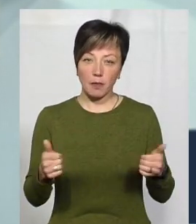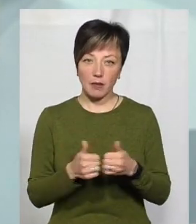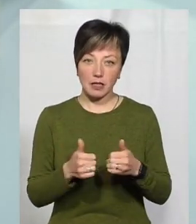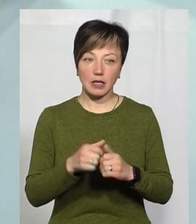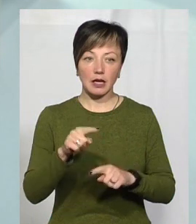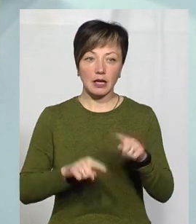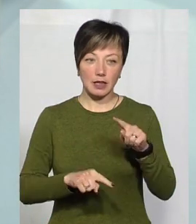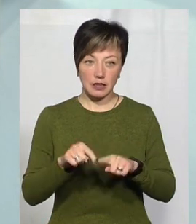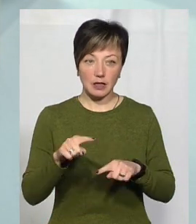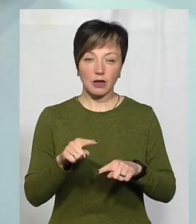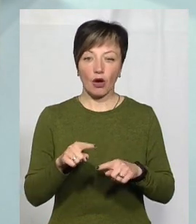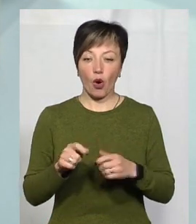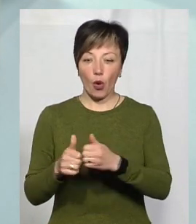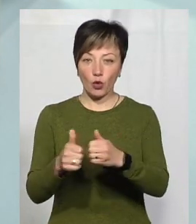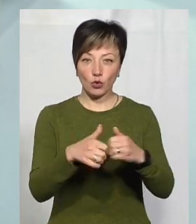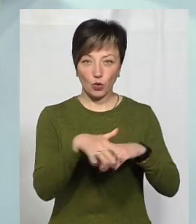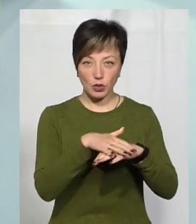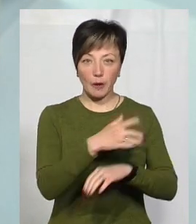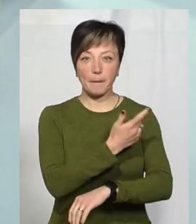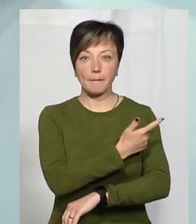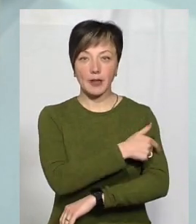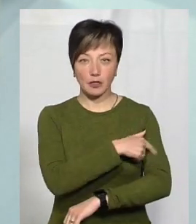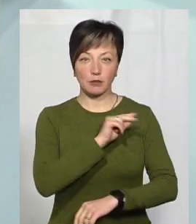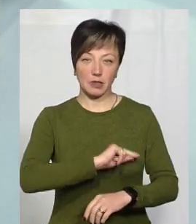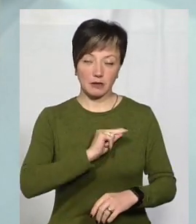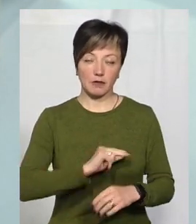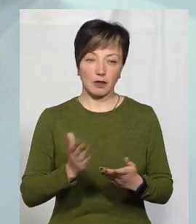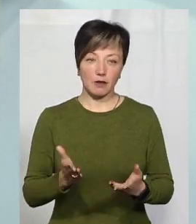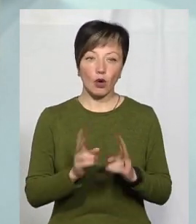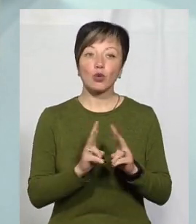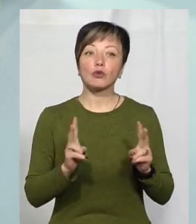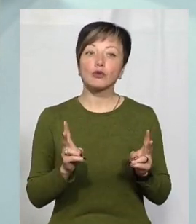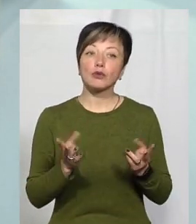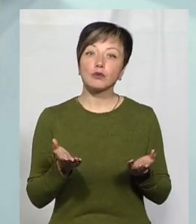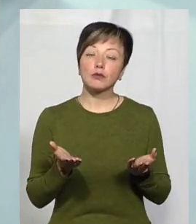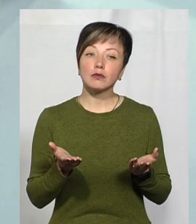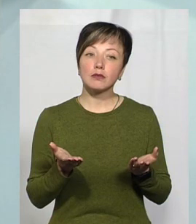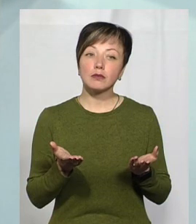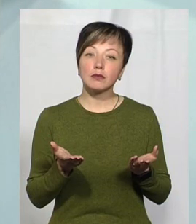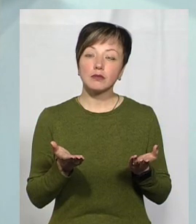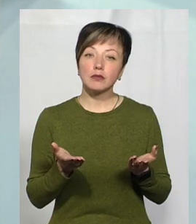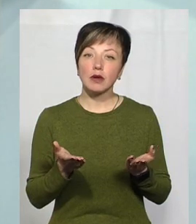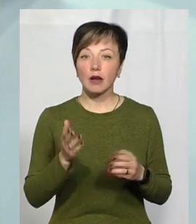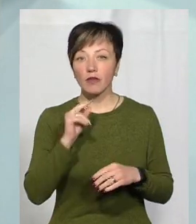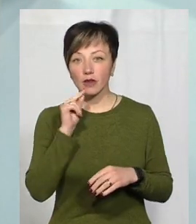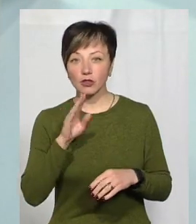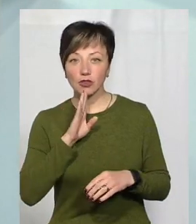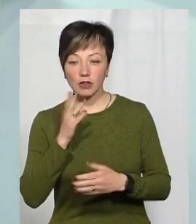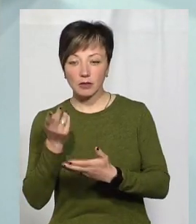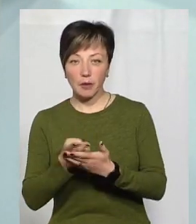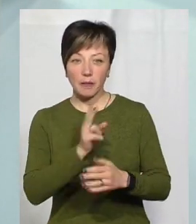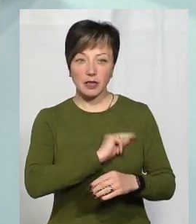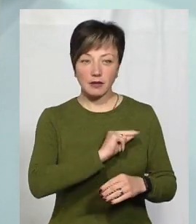близьких, рідних, оточення і медичних працівників. Хто вийде? Та жінка, яка рядом лежить,